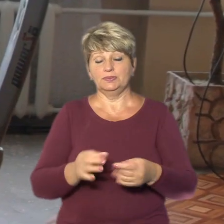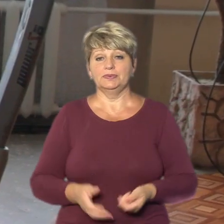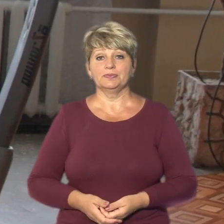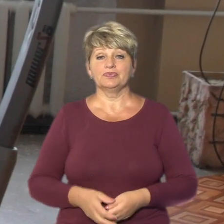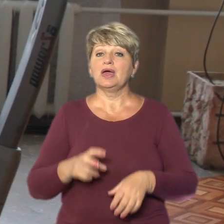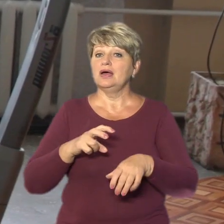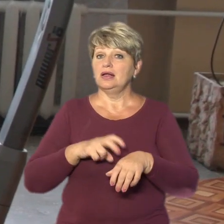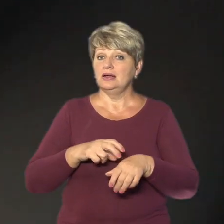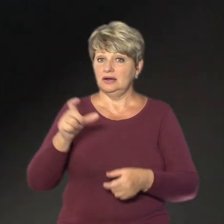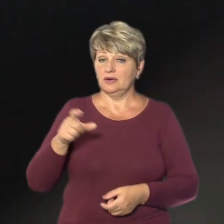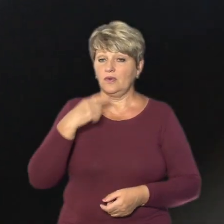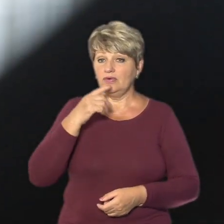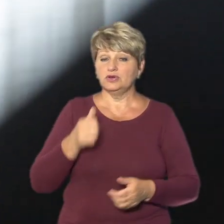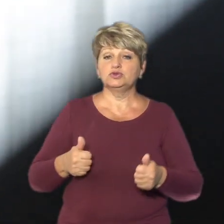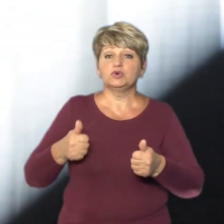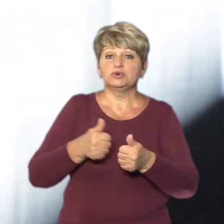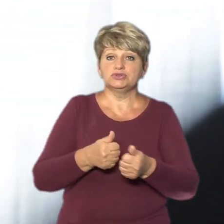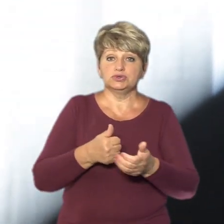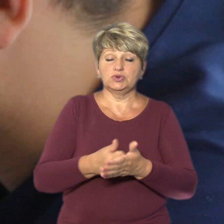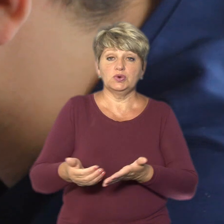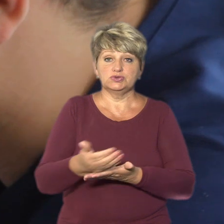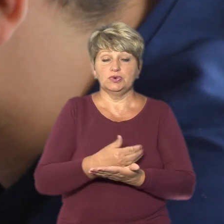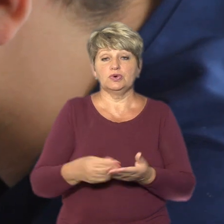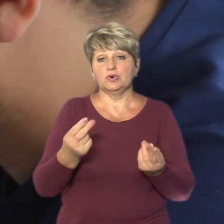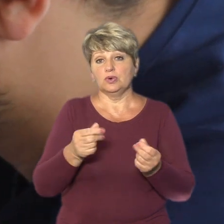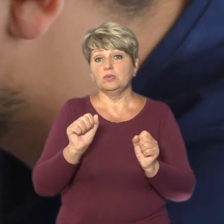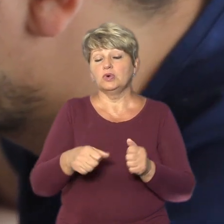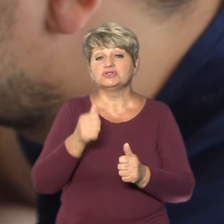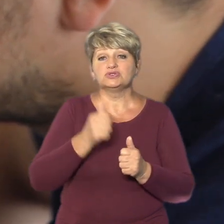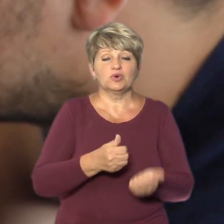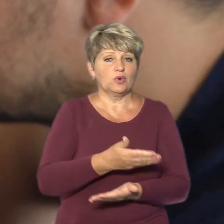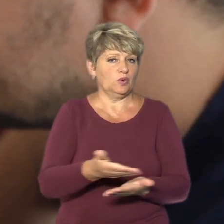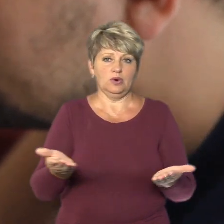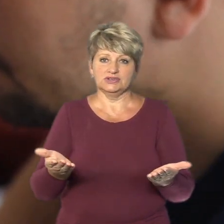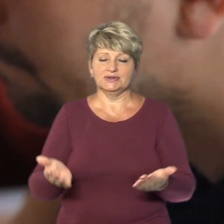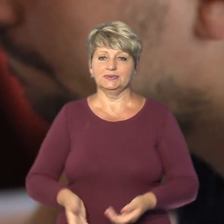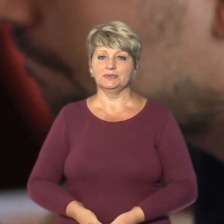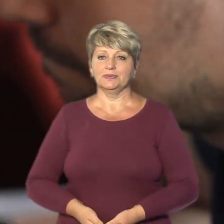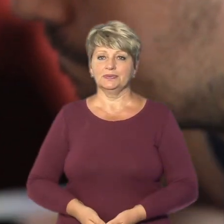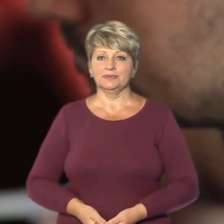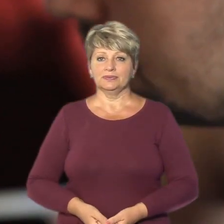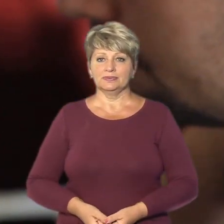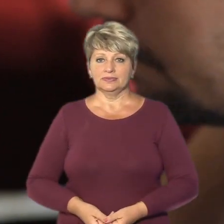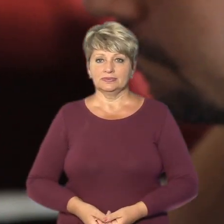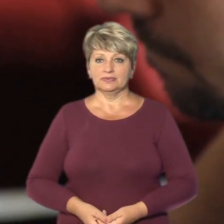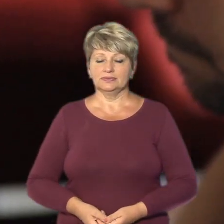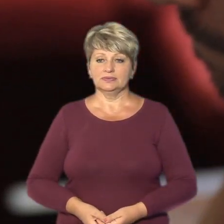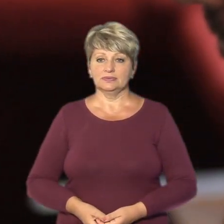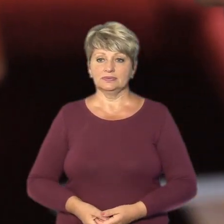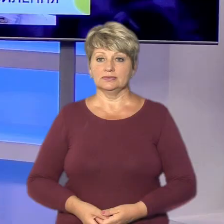Лікар говорить, долучитися до збору грошей може кожен. Тетяна Рева, Анна Сенченко, новини на Суспільному, Черкаси.